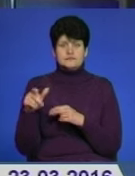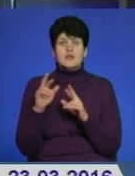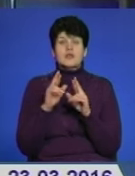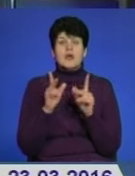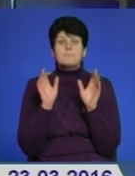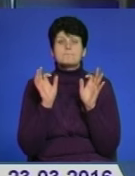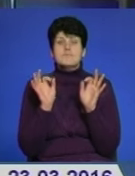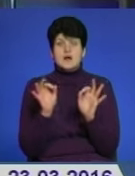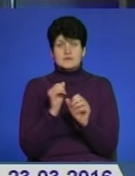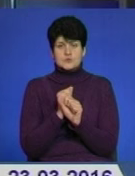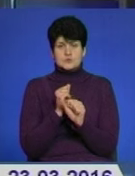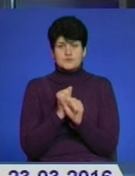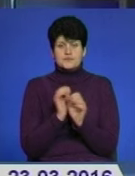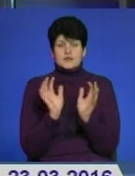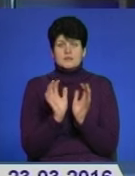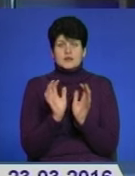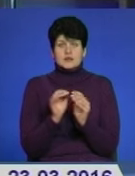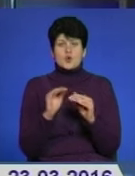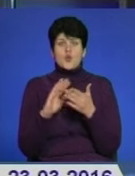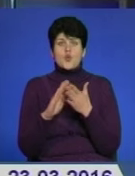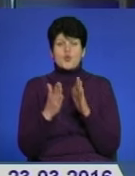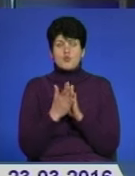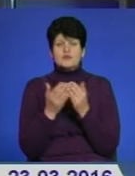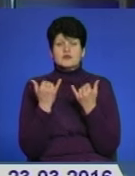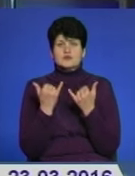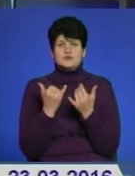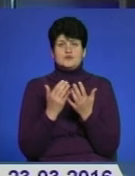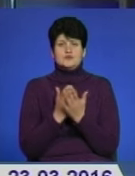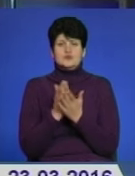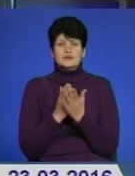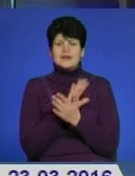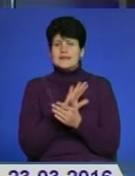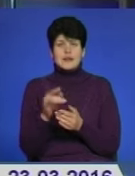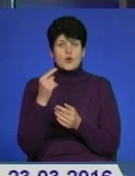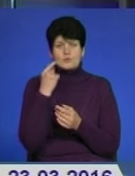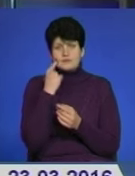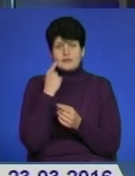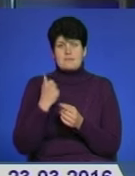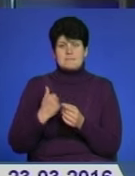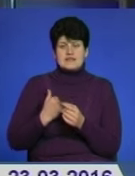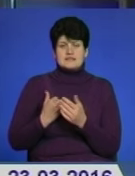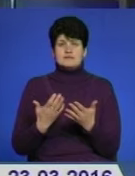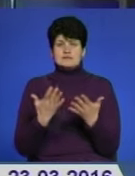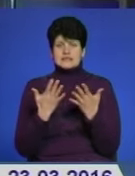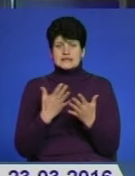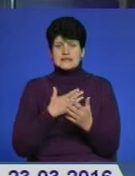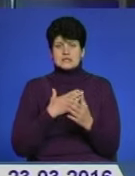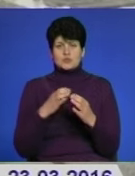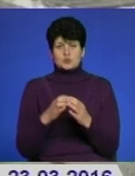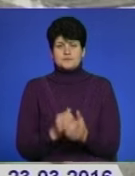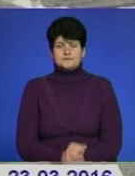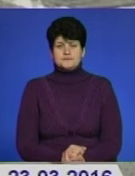Як правильно чинити, аби вберегти умови для сучасної інфраструктури і не образити бійців, з'ясовувала наша знімальна група.